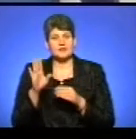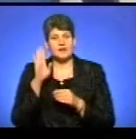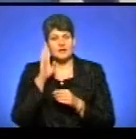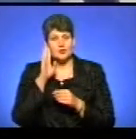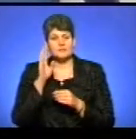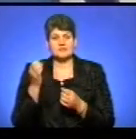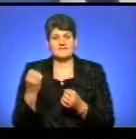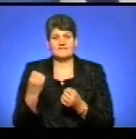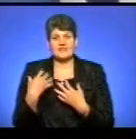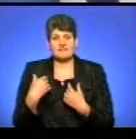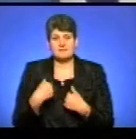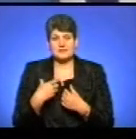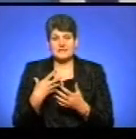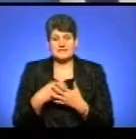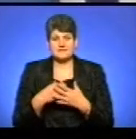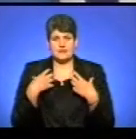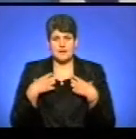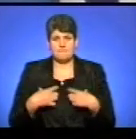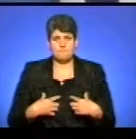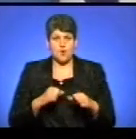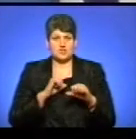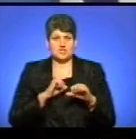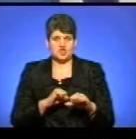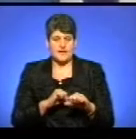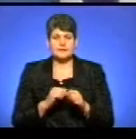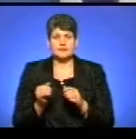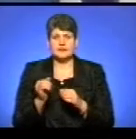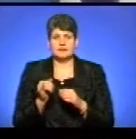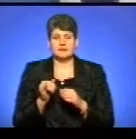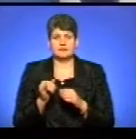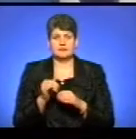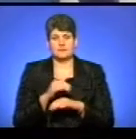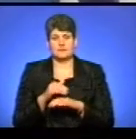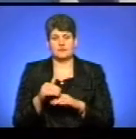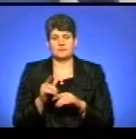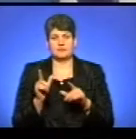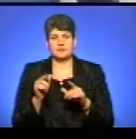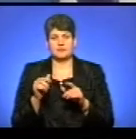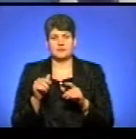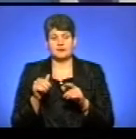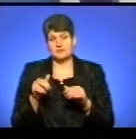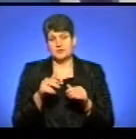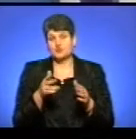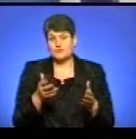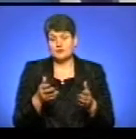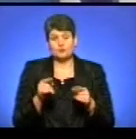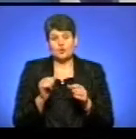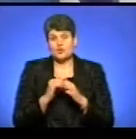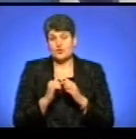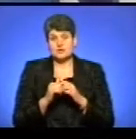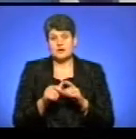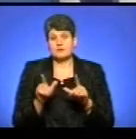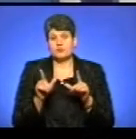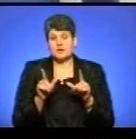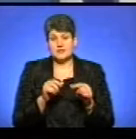віддавали мені свій бронежилет, і ми попередові пересувалися. Тому кожна поїздка,